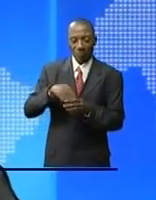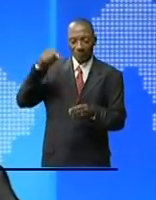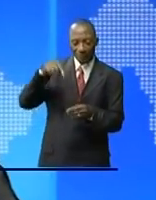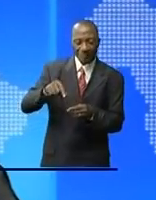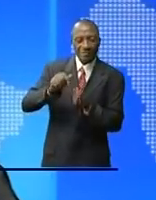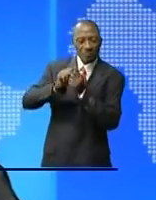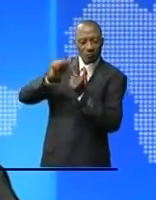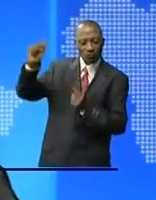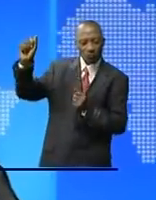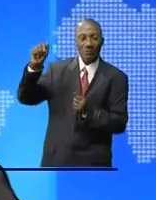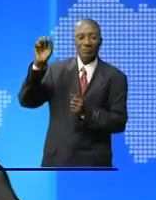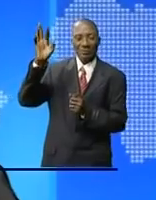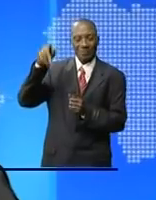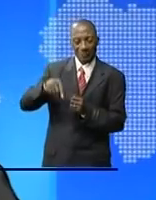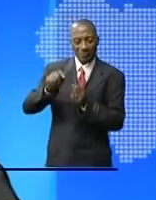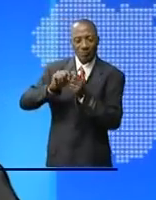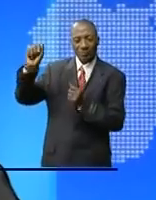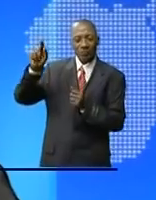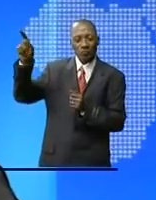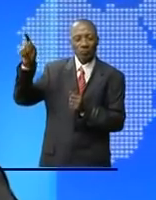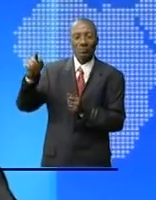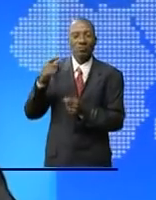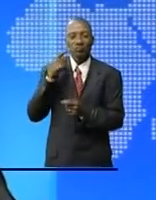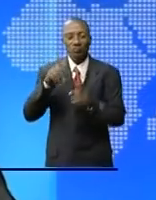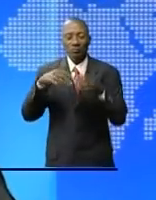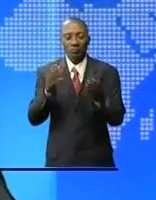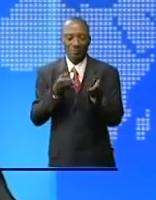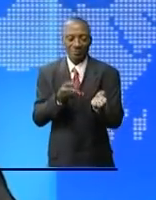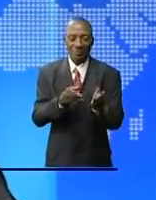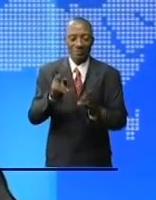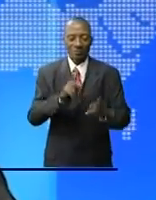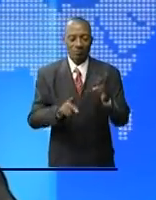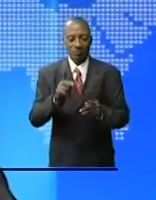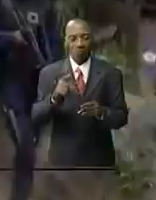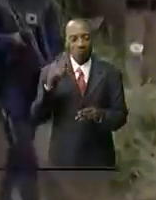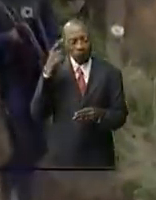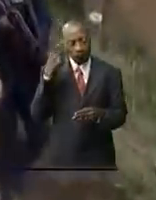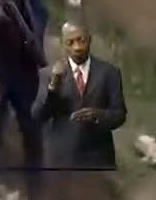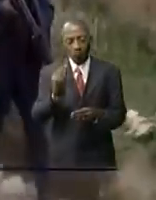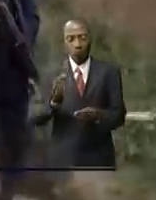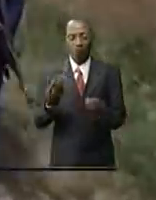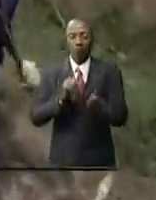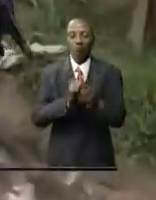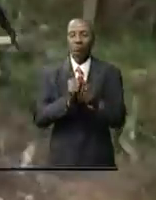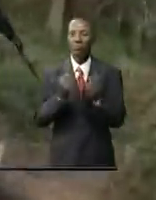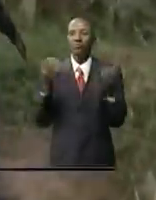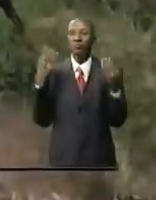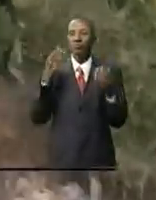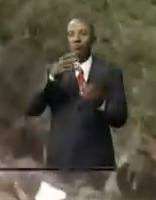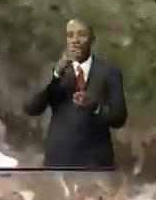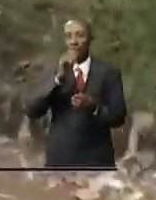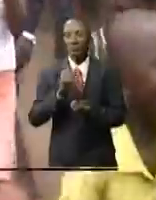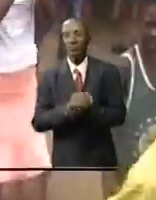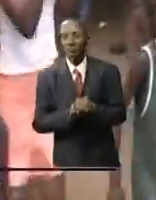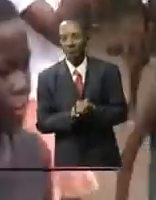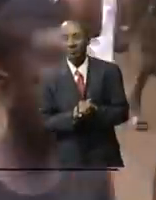eau potable cette population de ce coin du pays. Jean-Pierre Ndolo-Demazou pour le reportage. Bientôt la fin du calvaire pour les